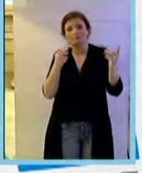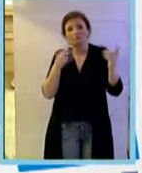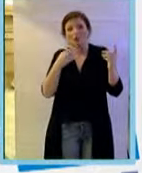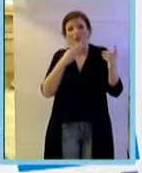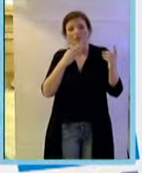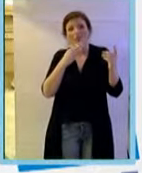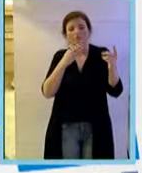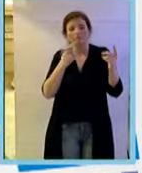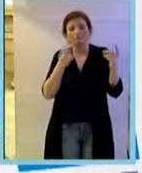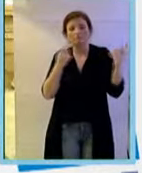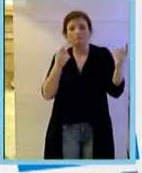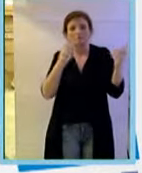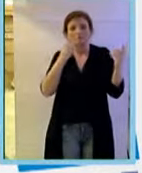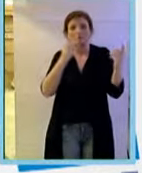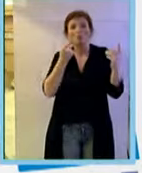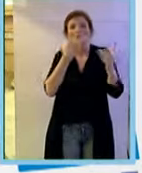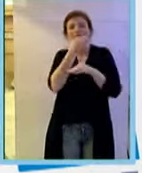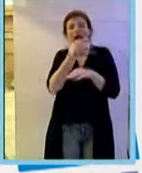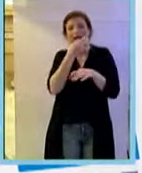Bevacizumab o Avastina